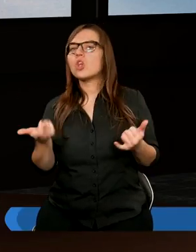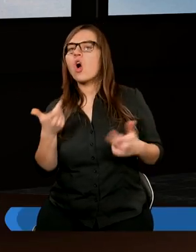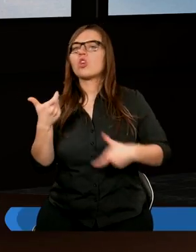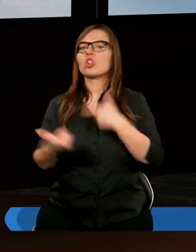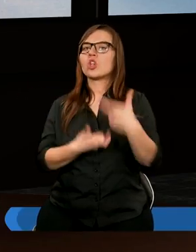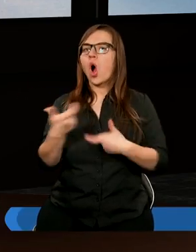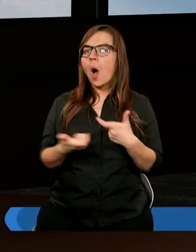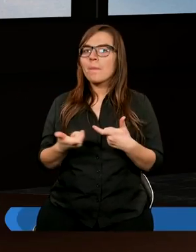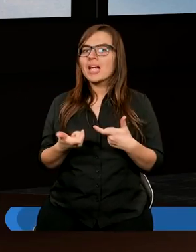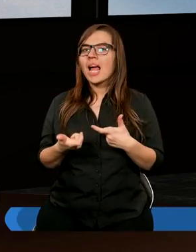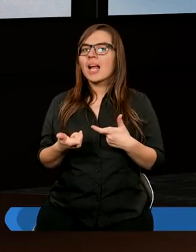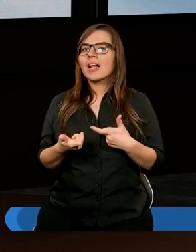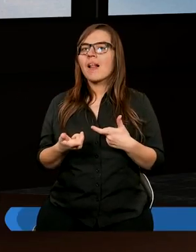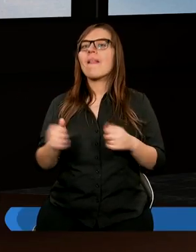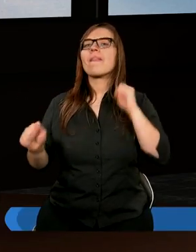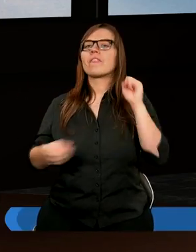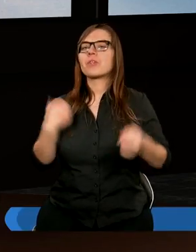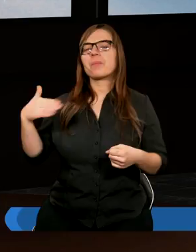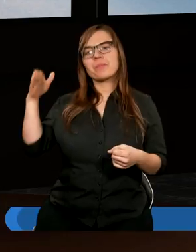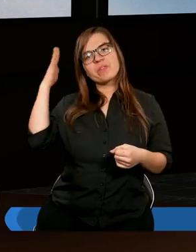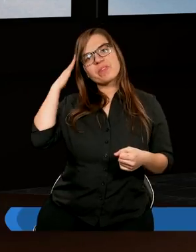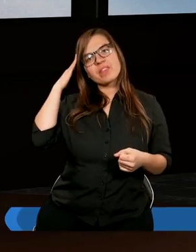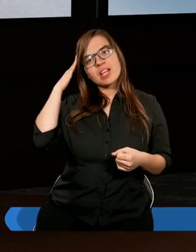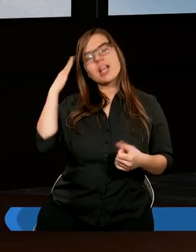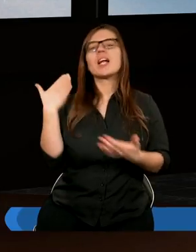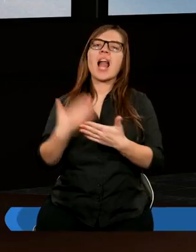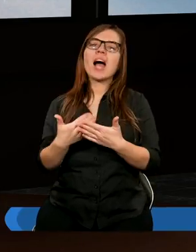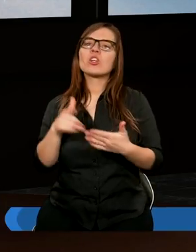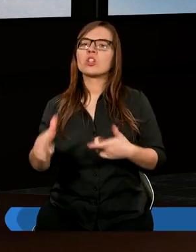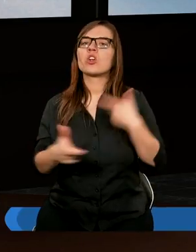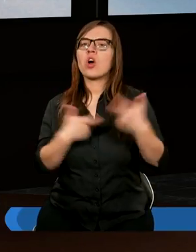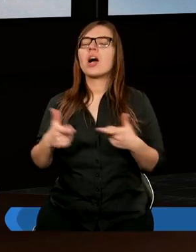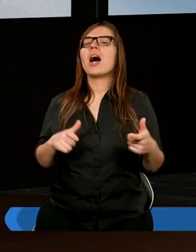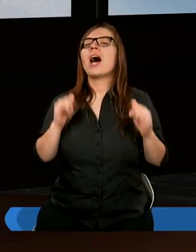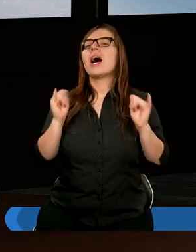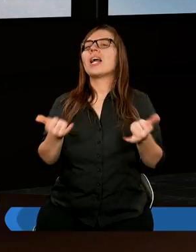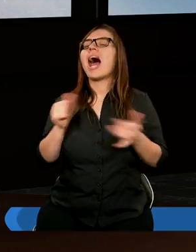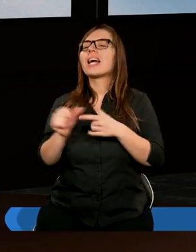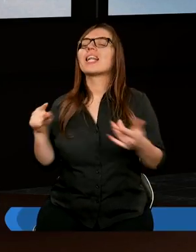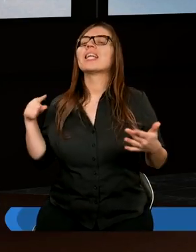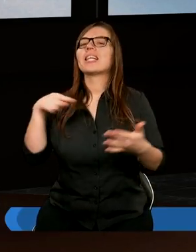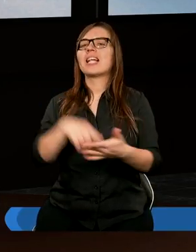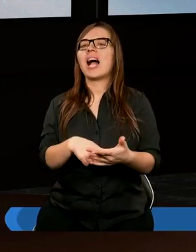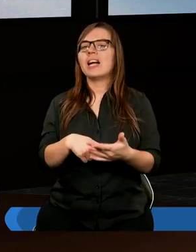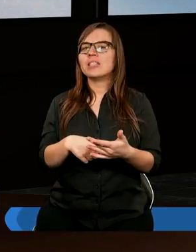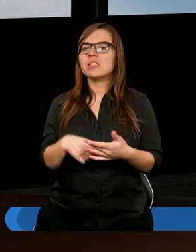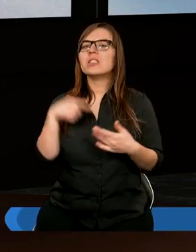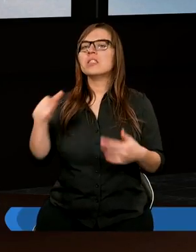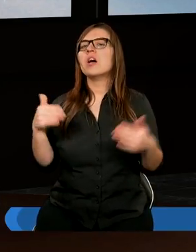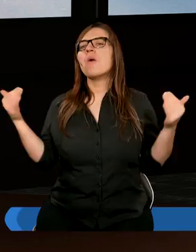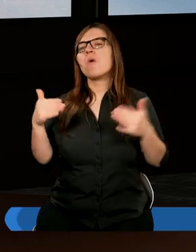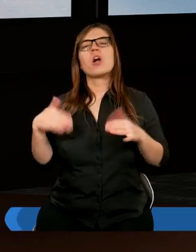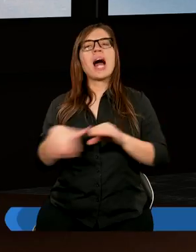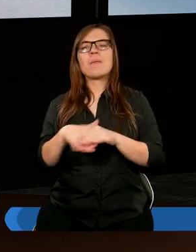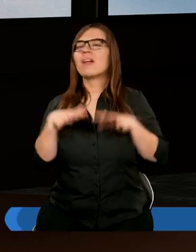robię, żebym wiedział, dlaczego to robię, jaki jest cel. Bo można spędzić